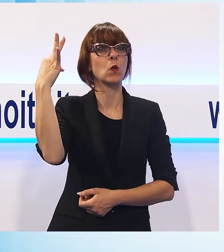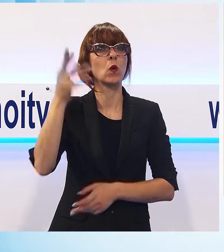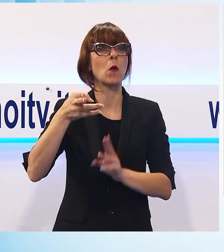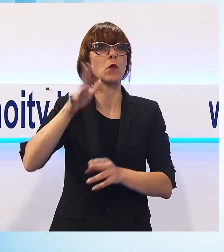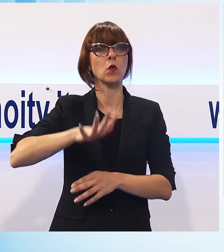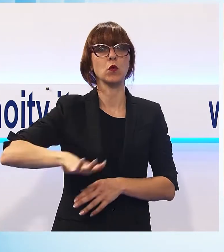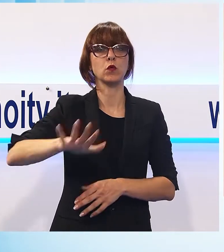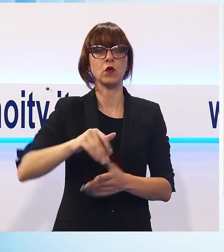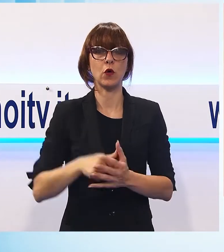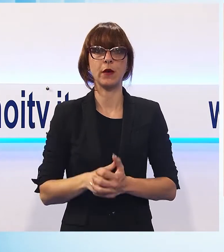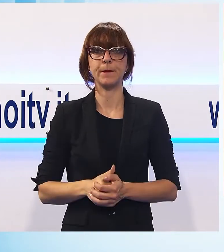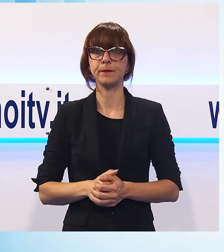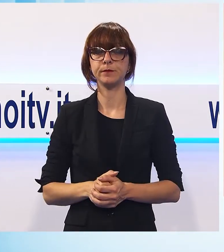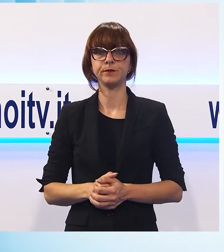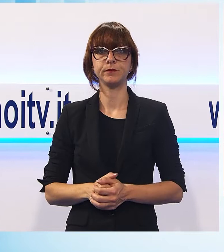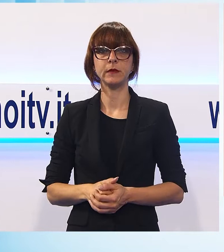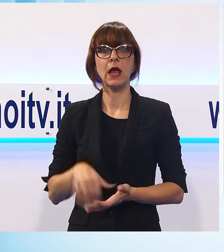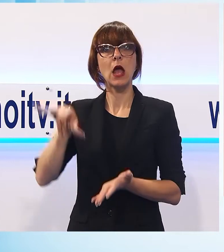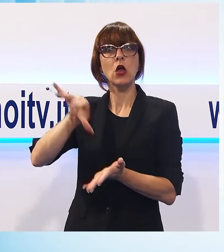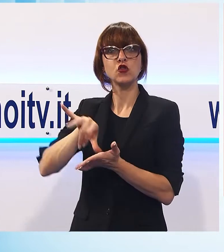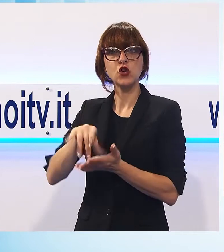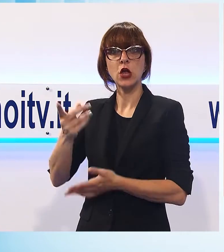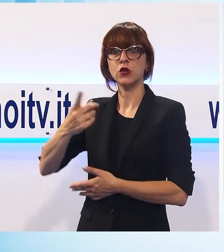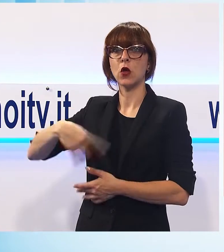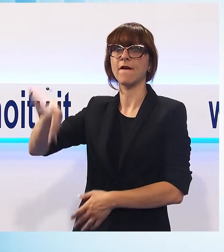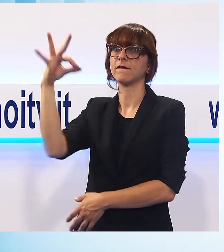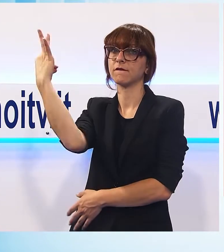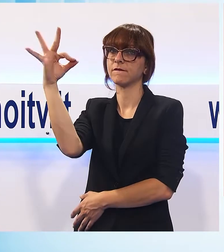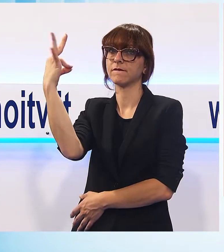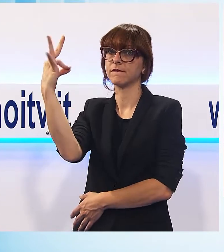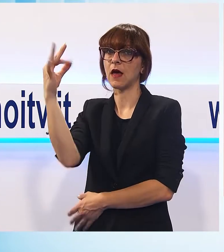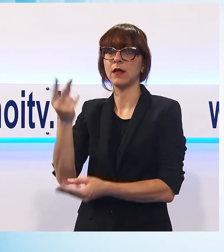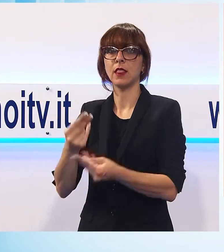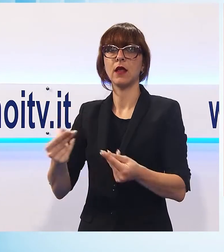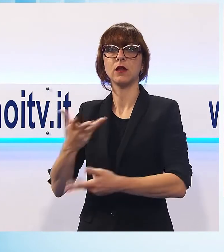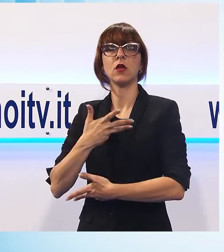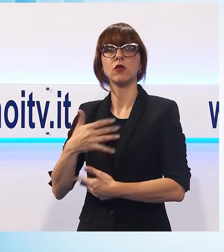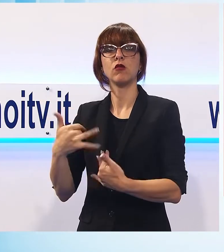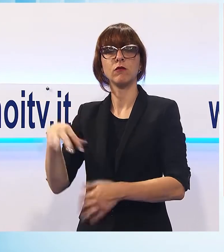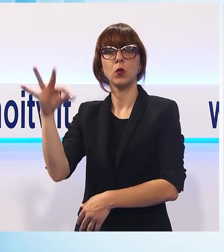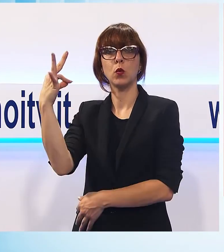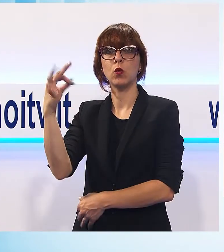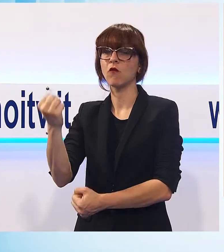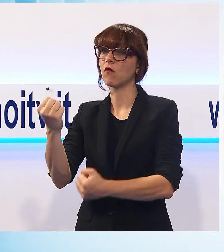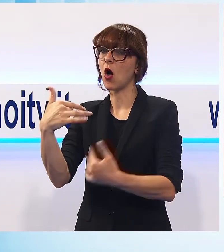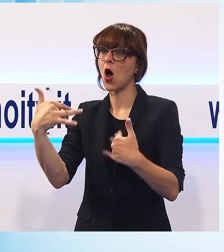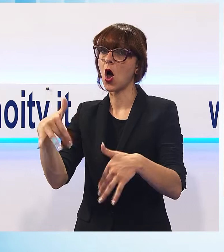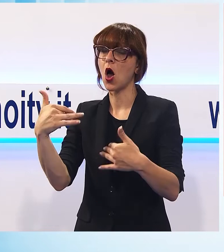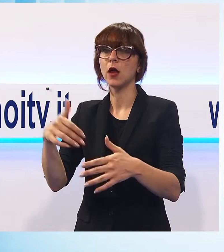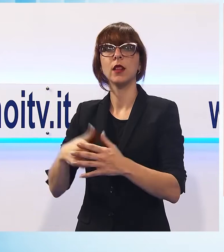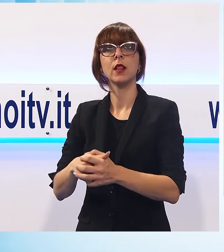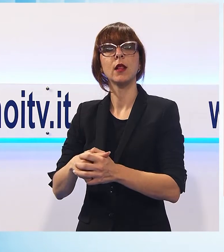Il nostro centro appunto è un'eccellenza diciamo sul territorio perché riusciamo veramente